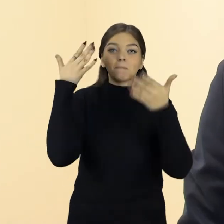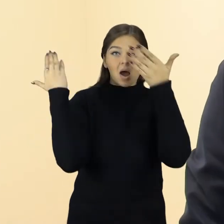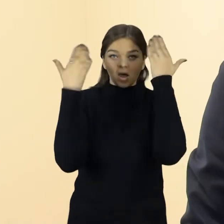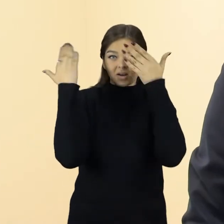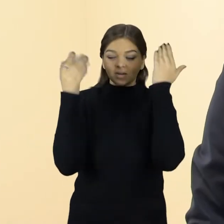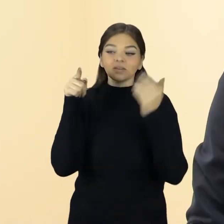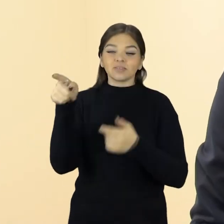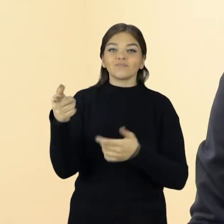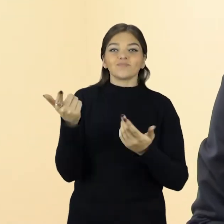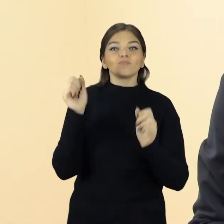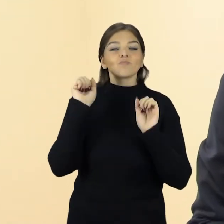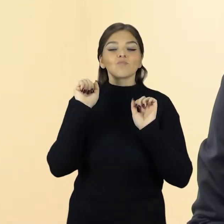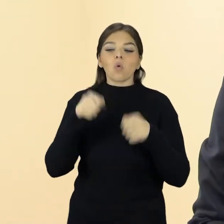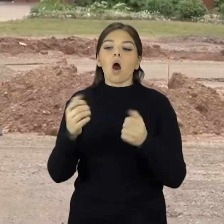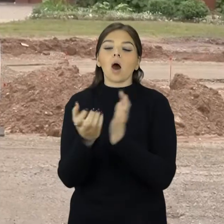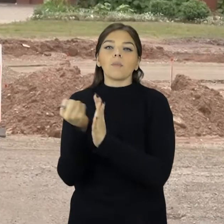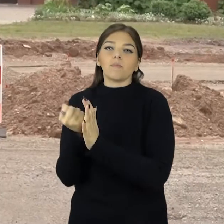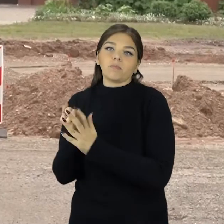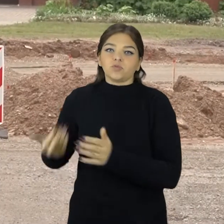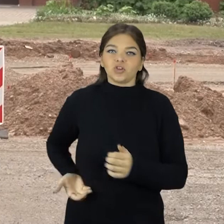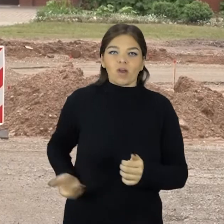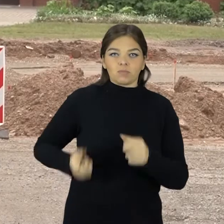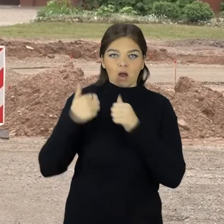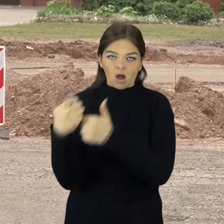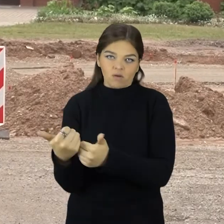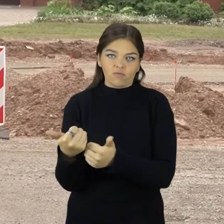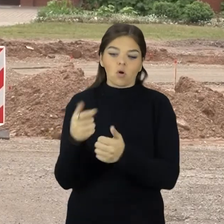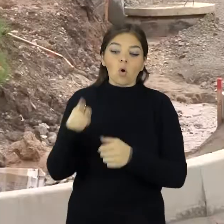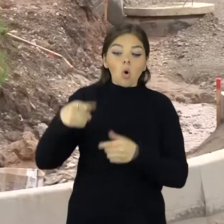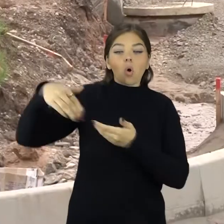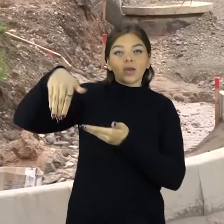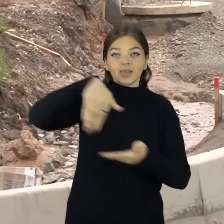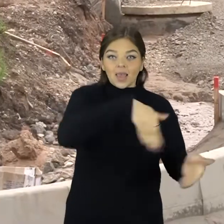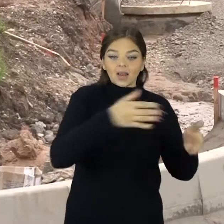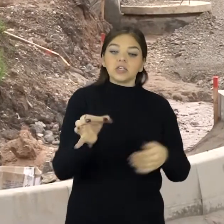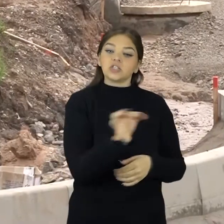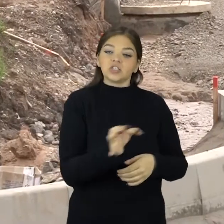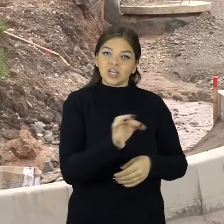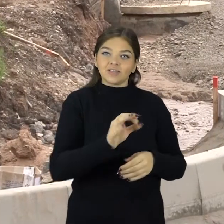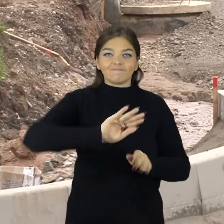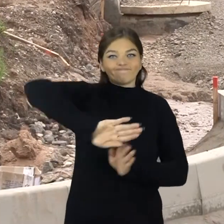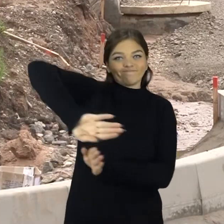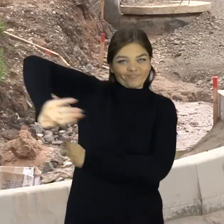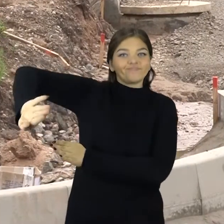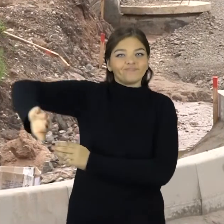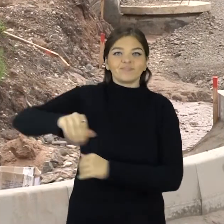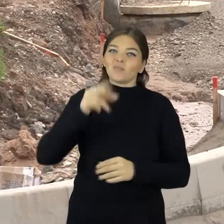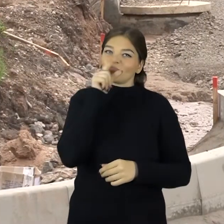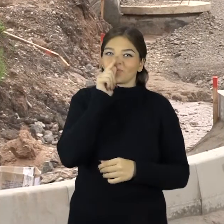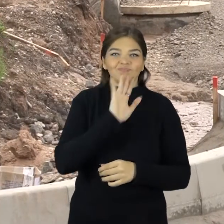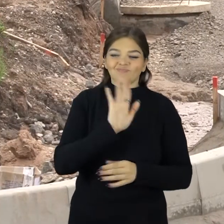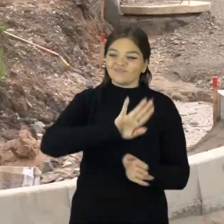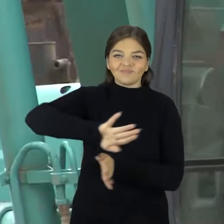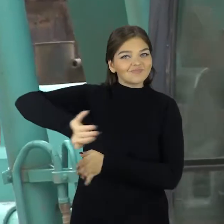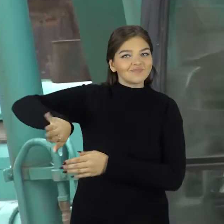šalia parkė, dainų parkė, jie tikrai gali atrasti save, na, o jau važiuojamosios dalyje žiedė turbūt jau